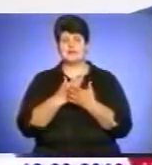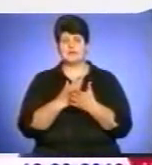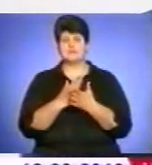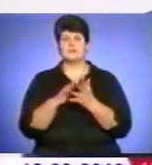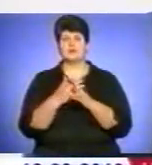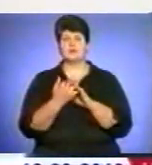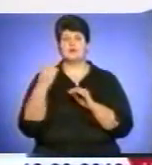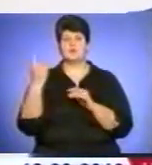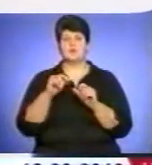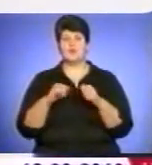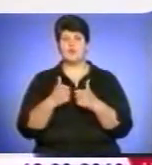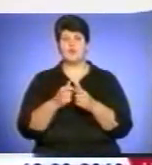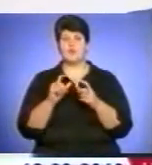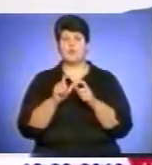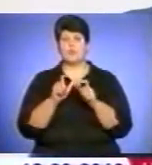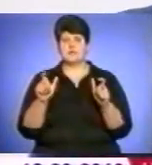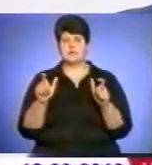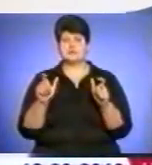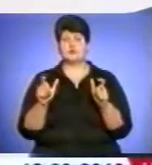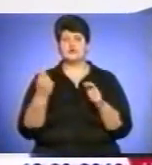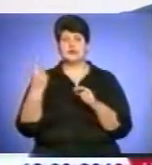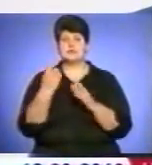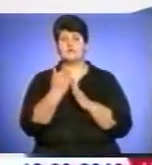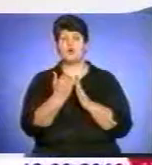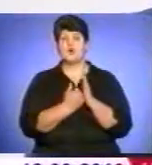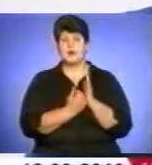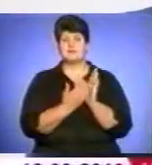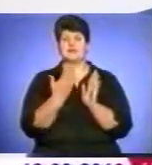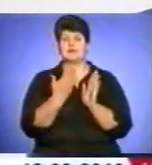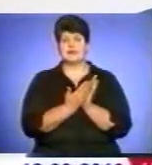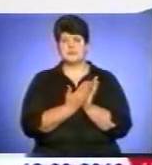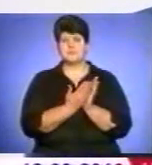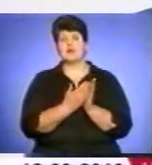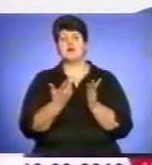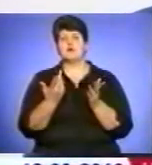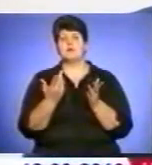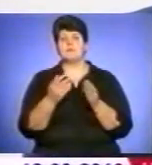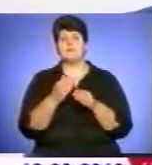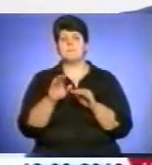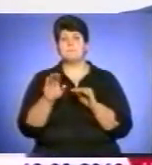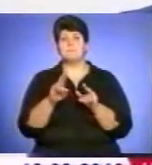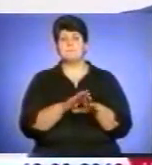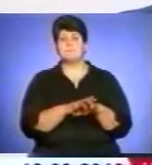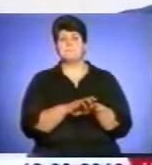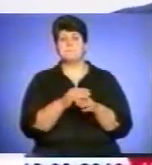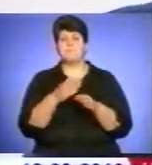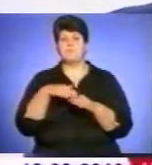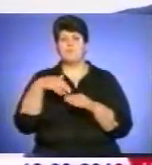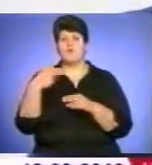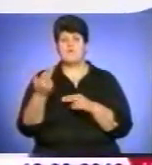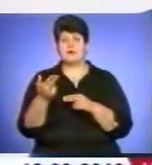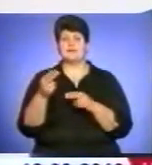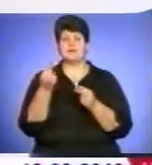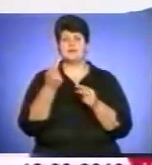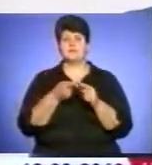комплексу на рівні держави, то одна із програм йде погашення, повернення кредитних ставок у розмірі